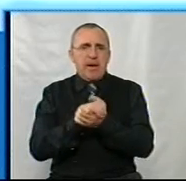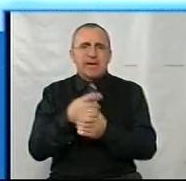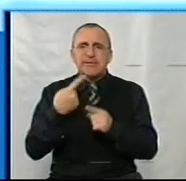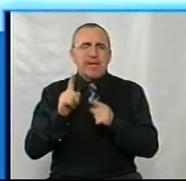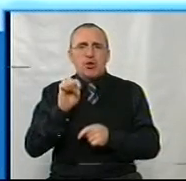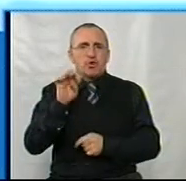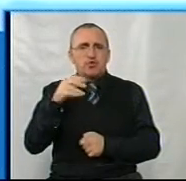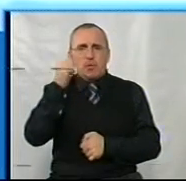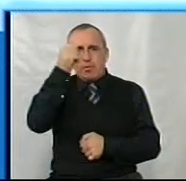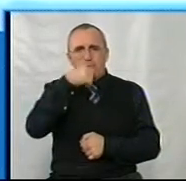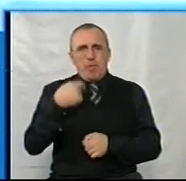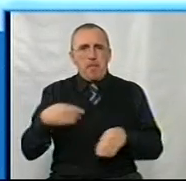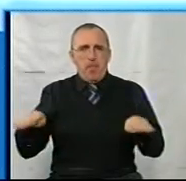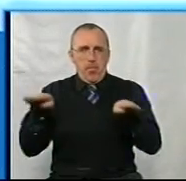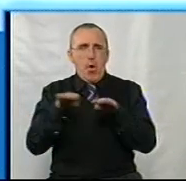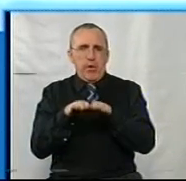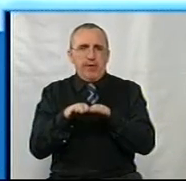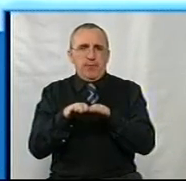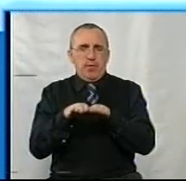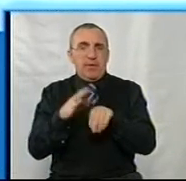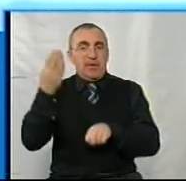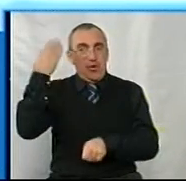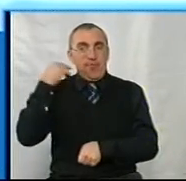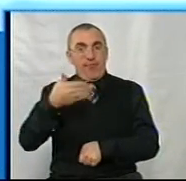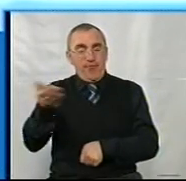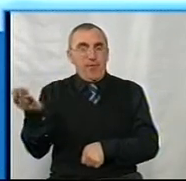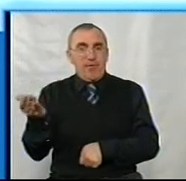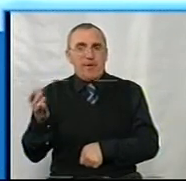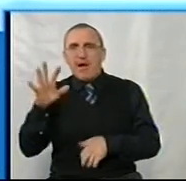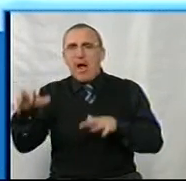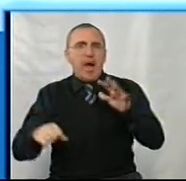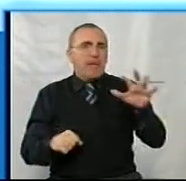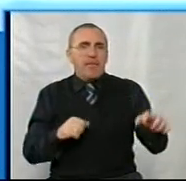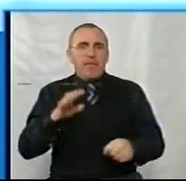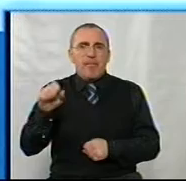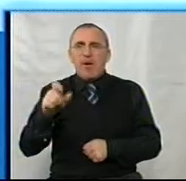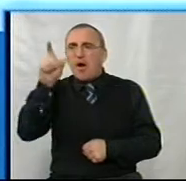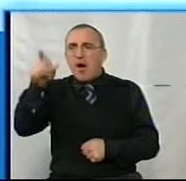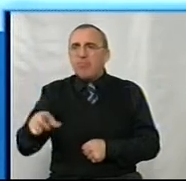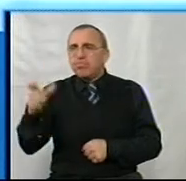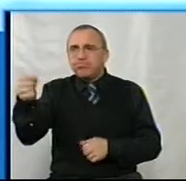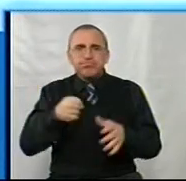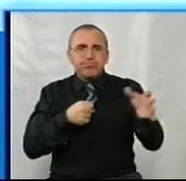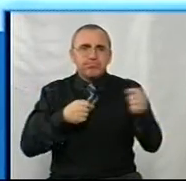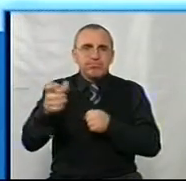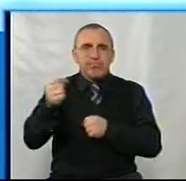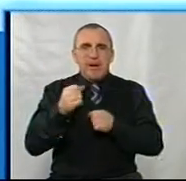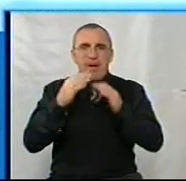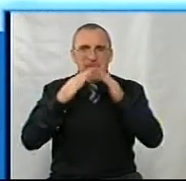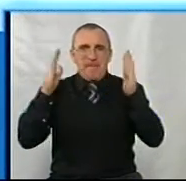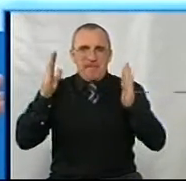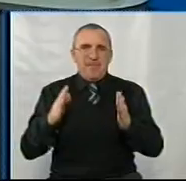14-й рік, знову порівнюю. Тому що тоді ви, що називається, хапали перехожих, які йшли повз палатку.